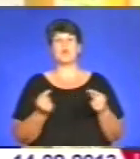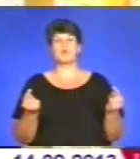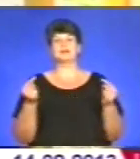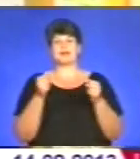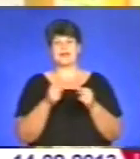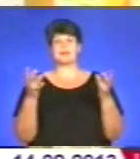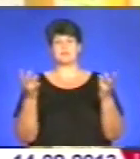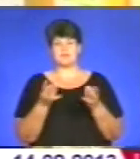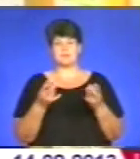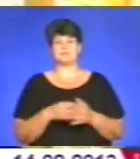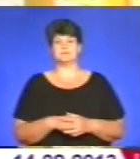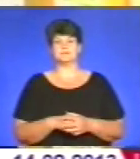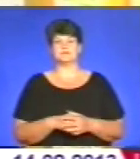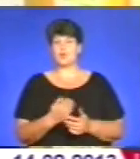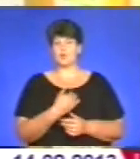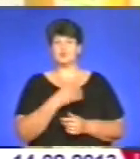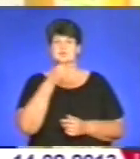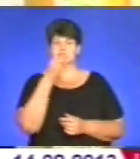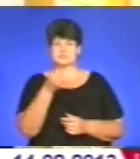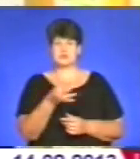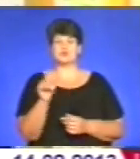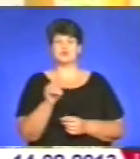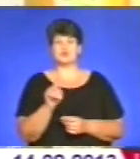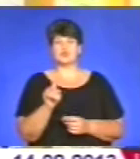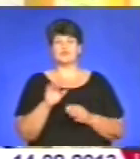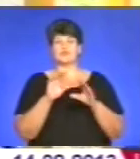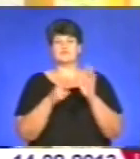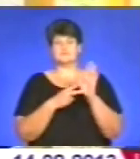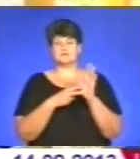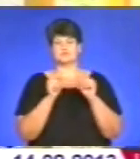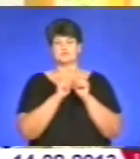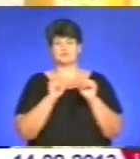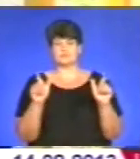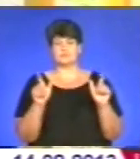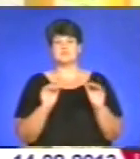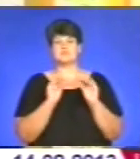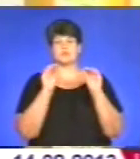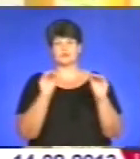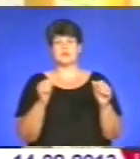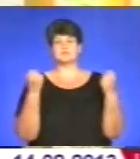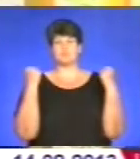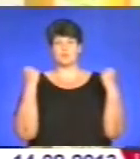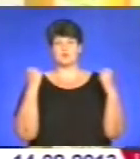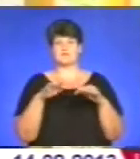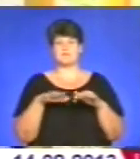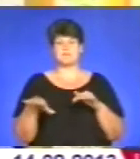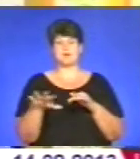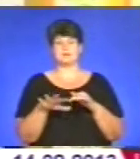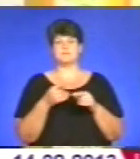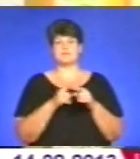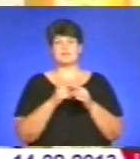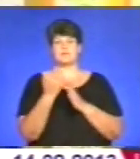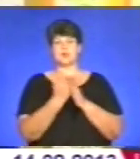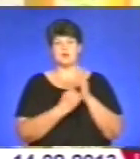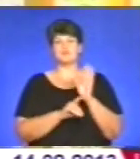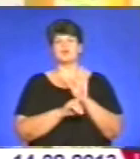потреба. Хочу сказати, що в семи загальноосвітніх закладах встановлюються спортивні майданчики. Це таку програму ми